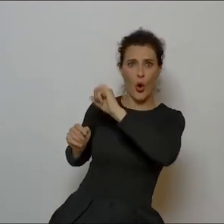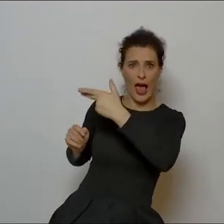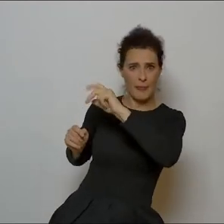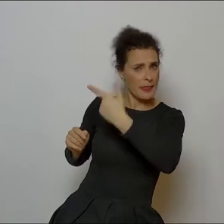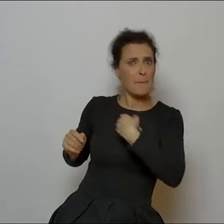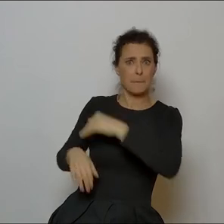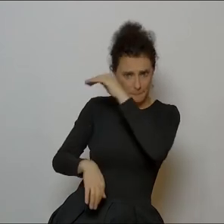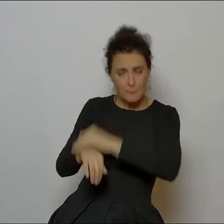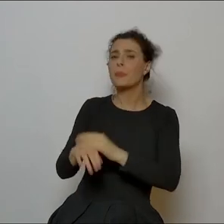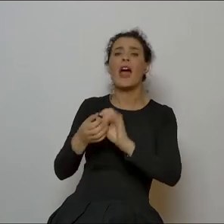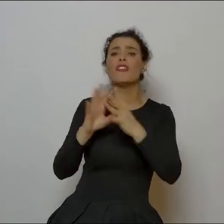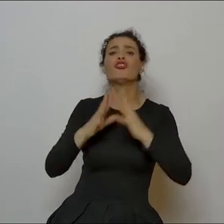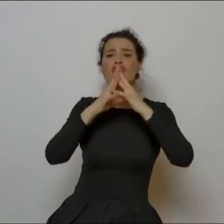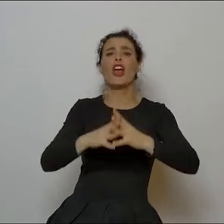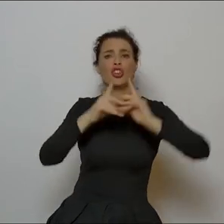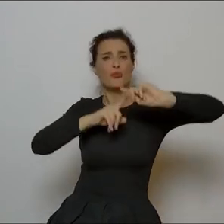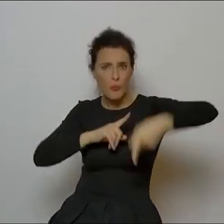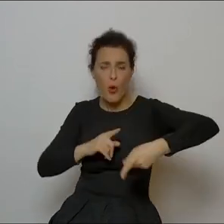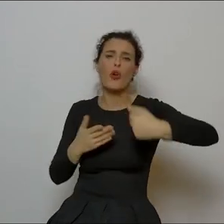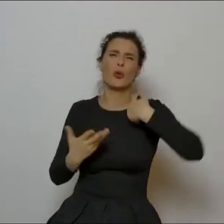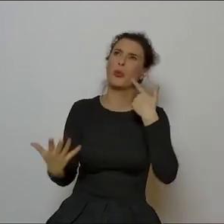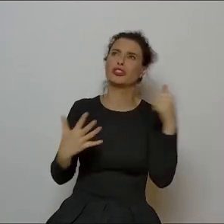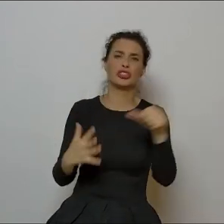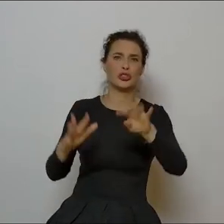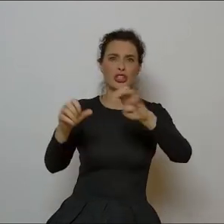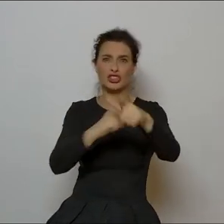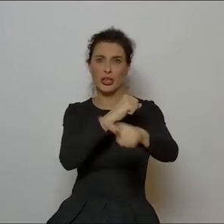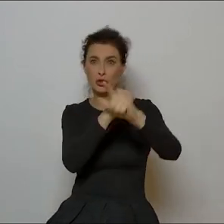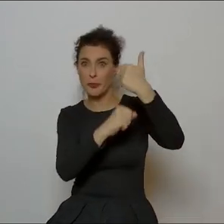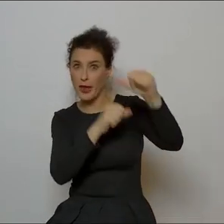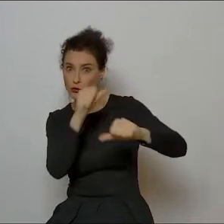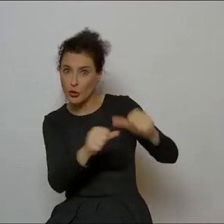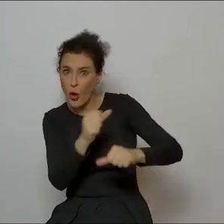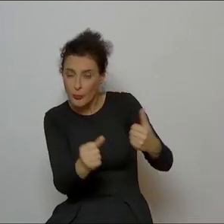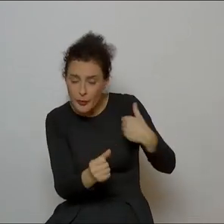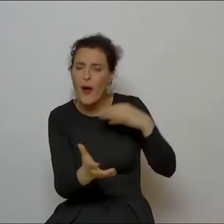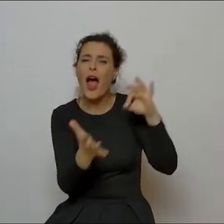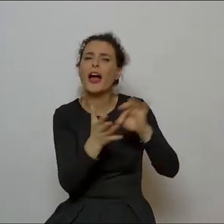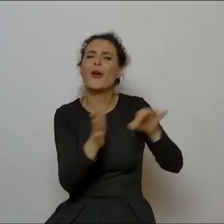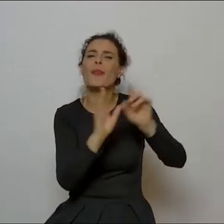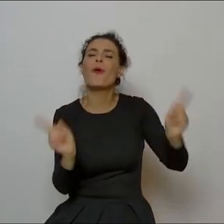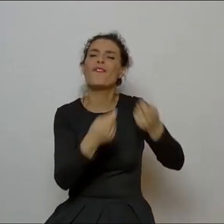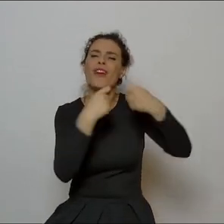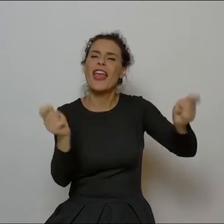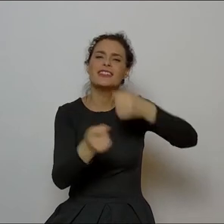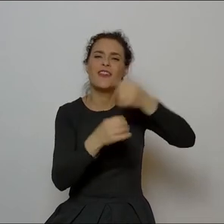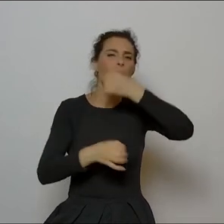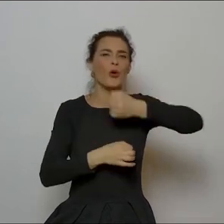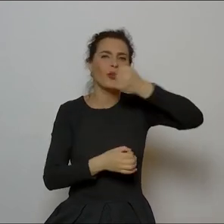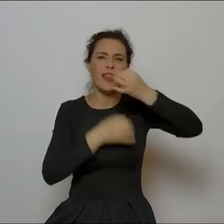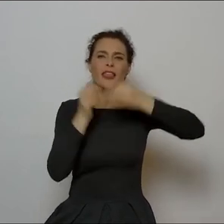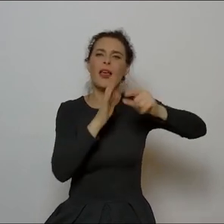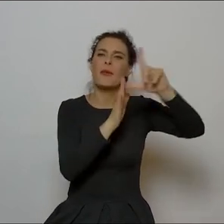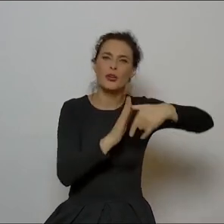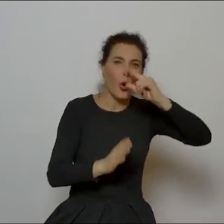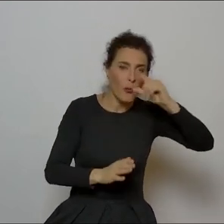nawet później, 10 lat później, jeżeli dobrze pamiętam, to był rok 1971, na festiwalu w Opolu Grand Prix Ministra Kultury